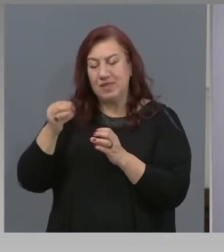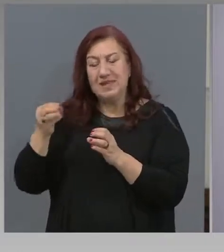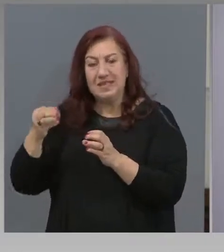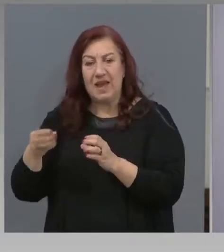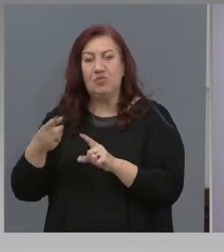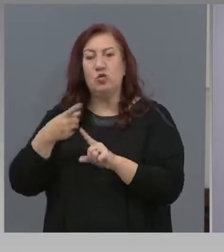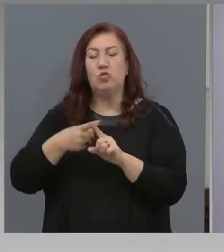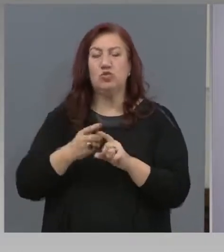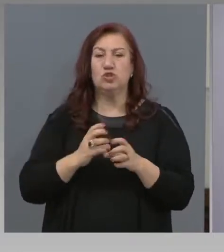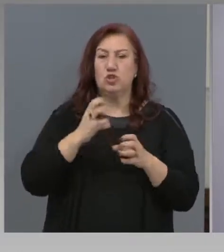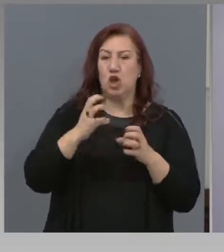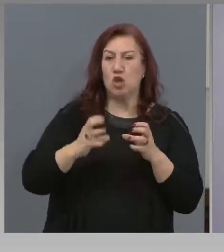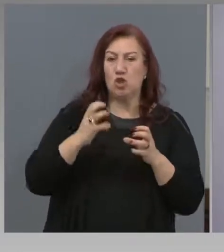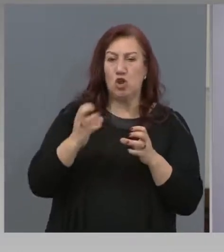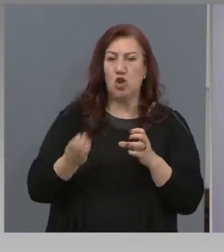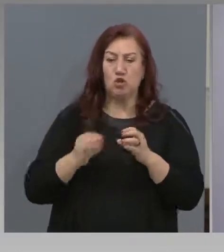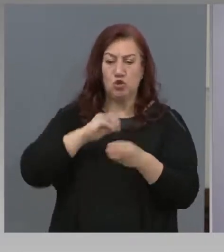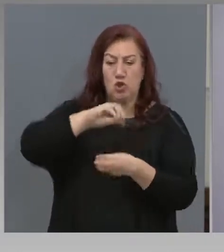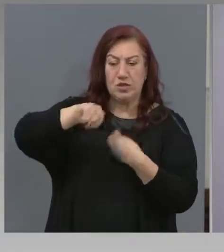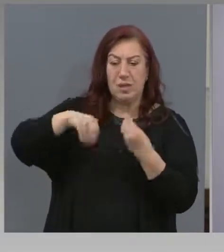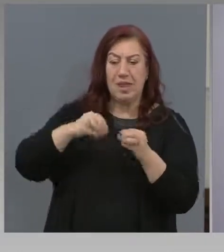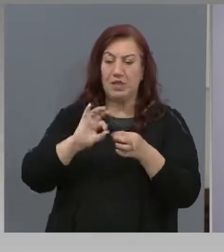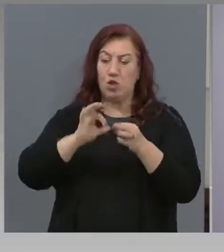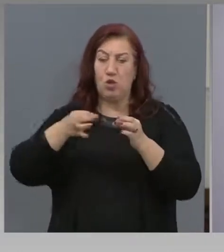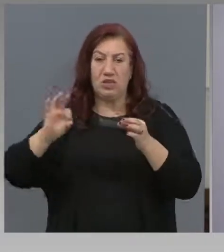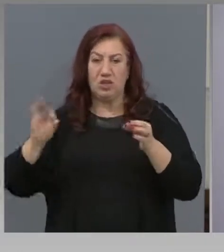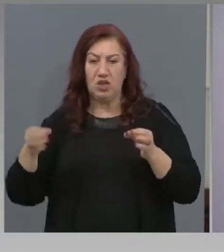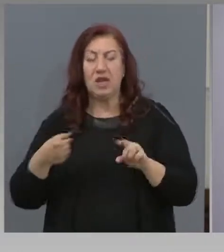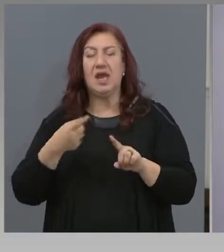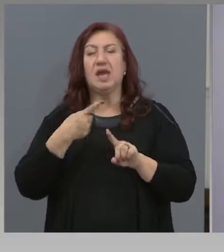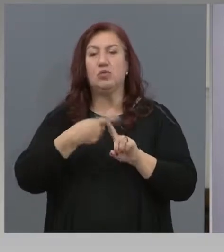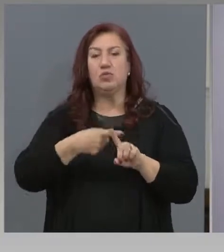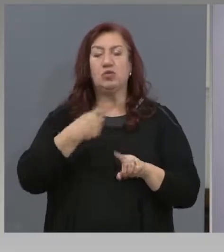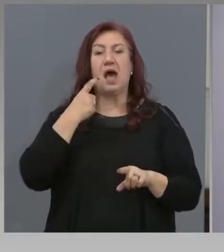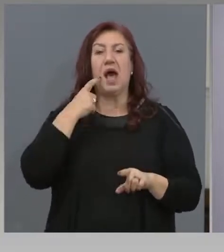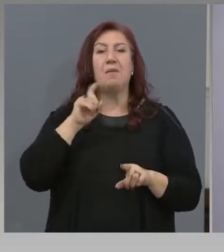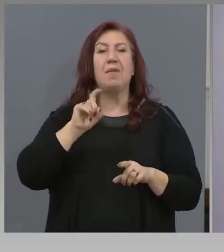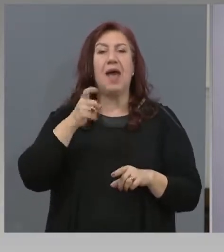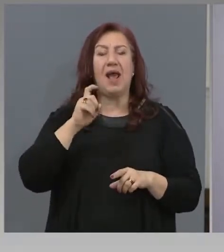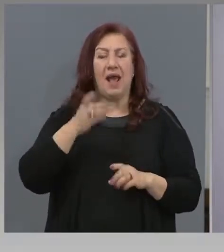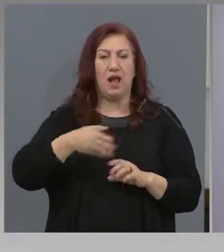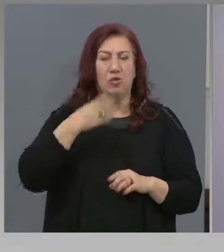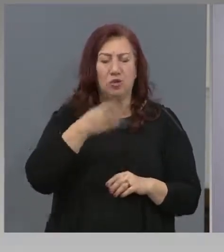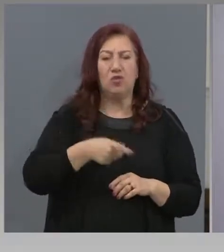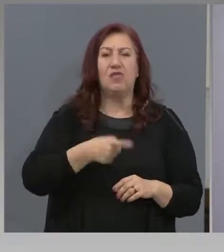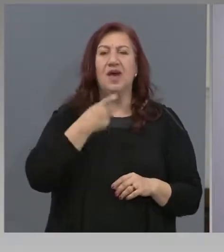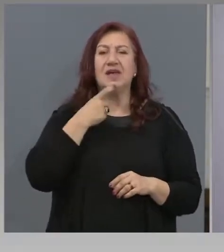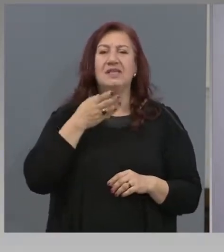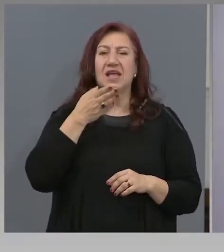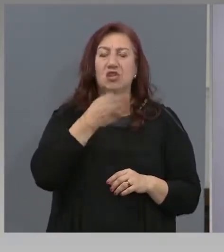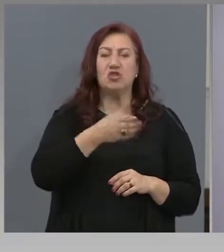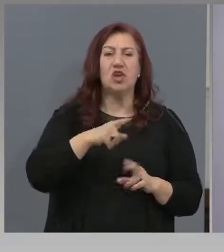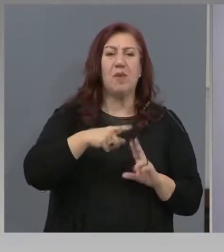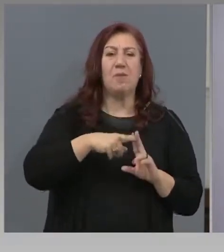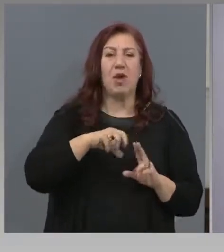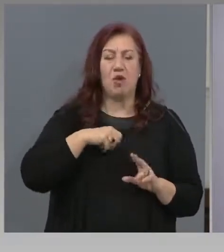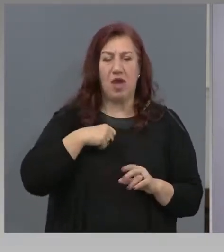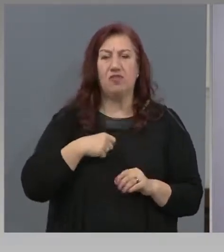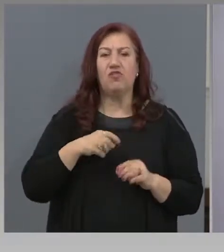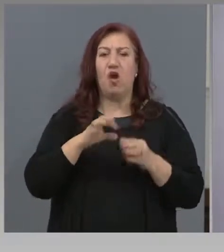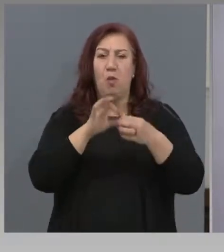както и Байганю Патува на Алеко Константинов, неразделни на Пенче Славейков, заточеници на Пео Яваров, пожътва на Елимпилин и